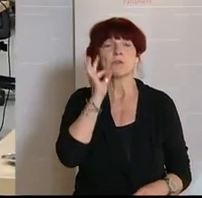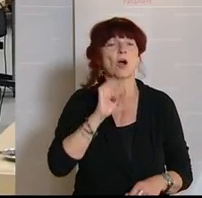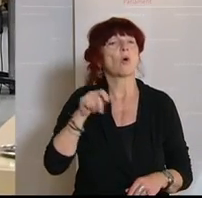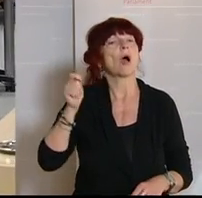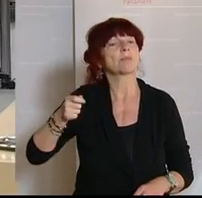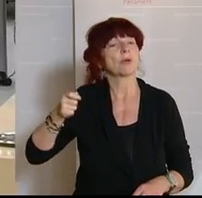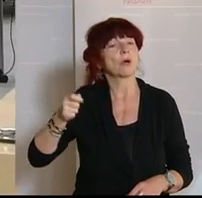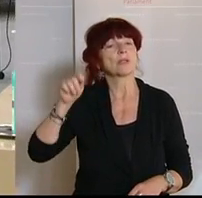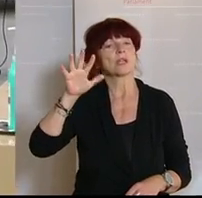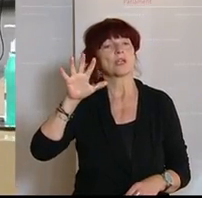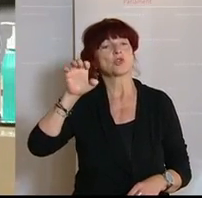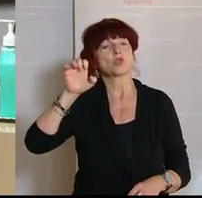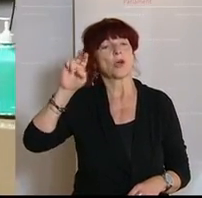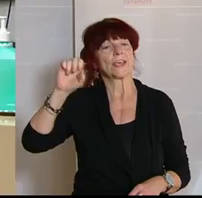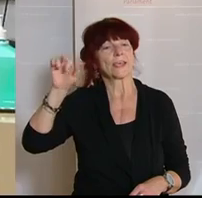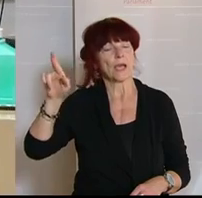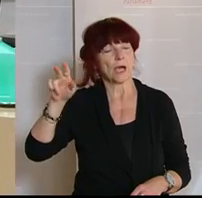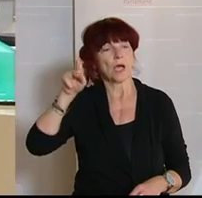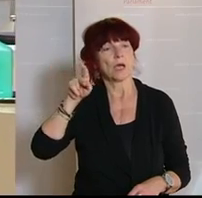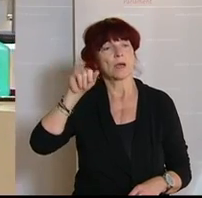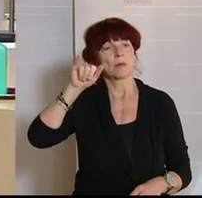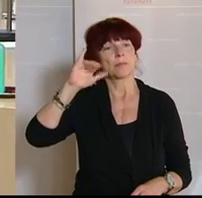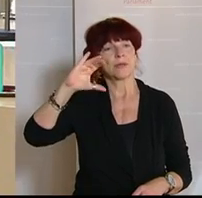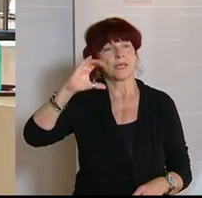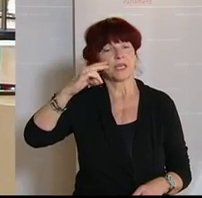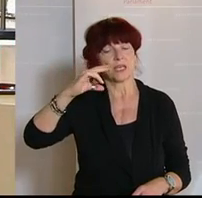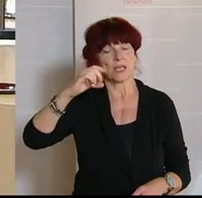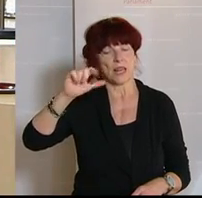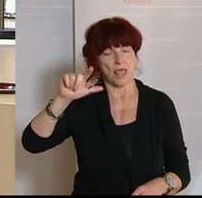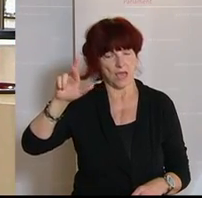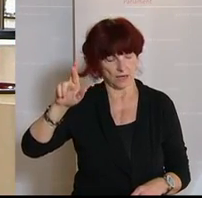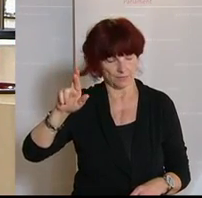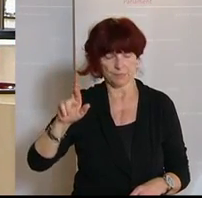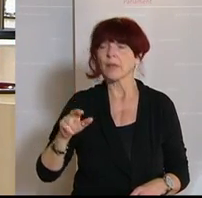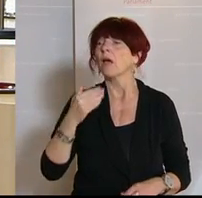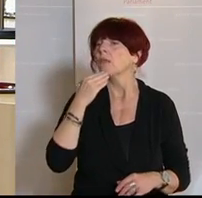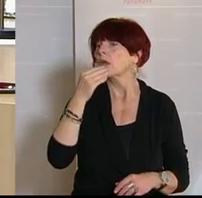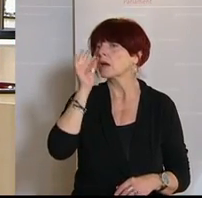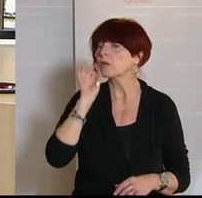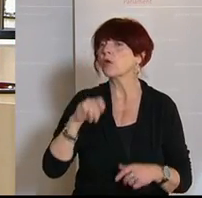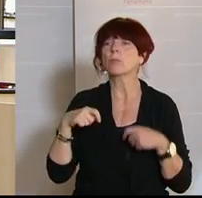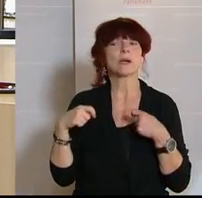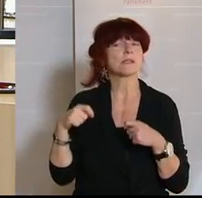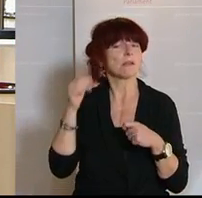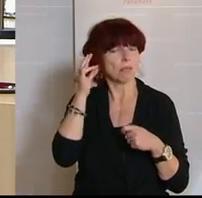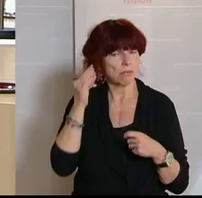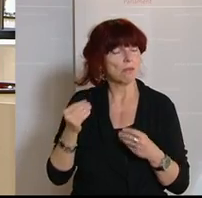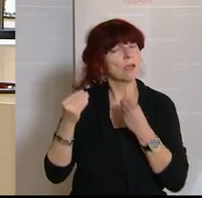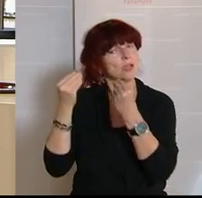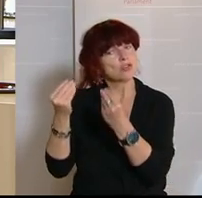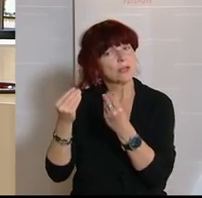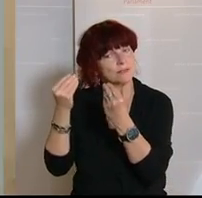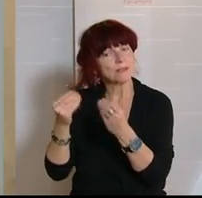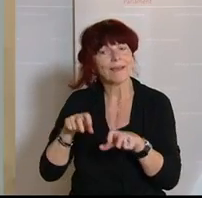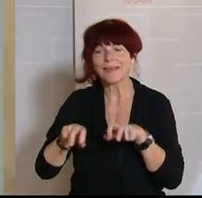Scheucher-Pichler aus Kärnten. Danke Frau Präsidentin, geschätzte Regierungsmitglieder, meine sehr geehrten Damen und